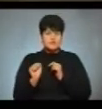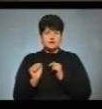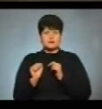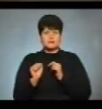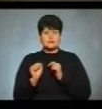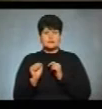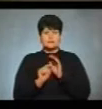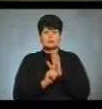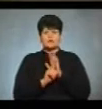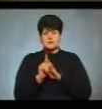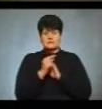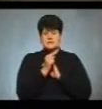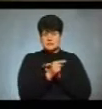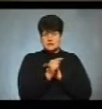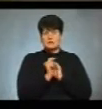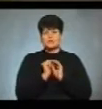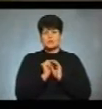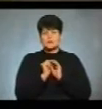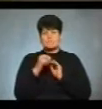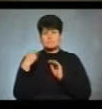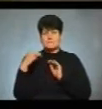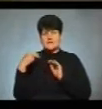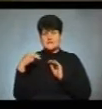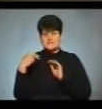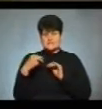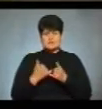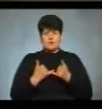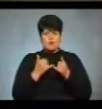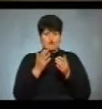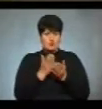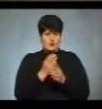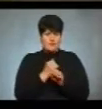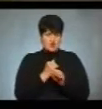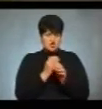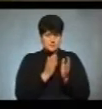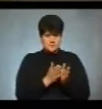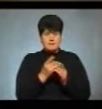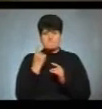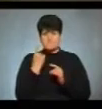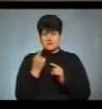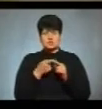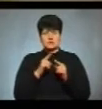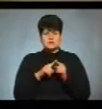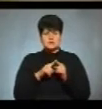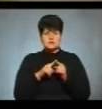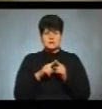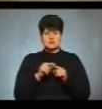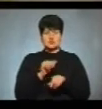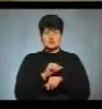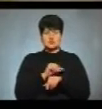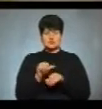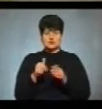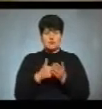напевно, з їхніх безпосередньо президентських повноважень. Перше, це є зовнішня політика.